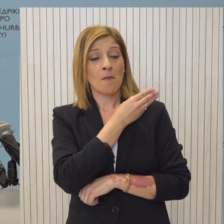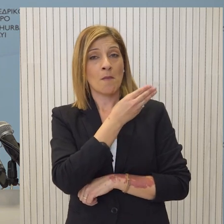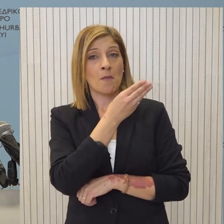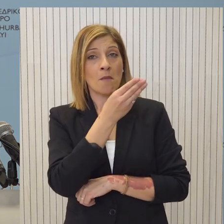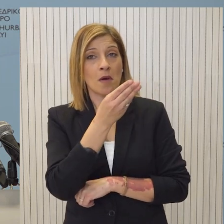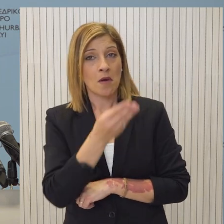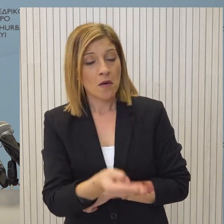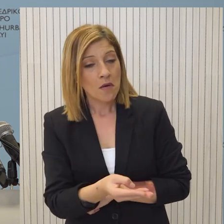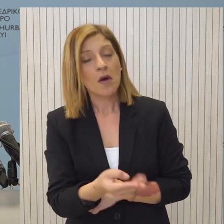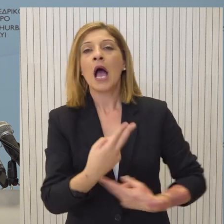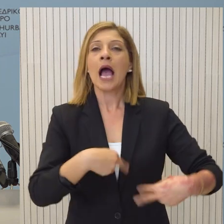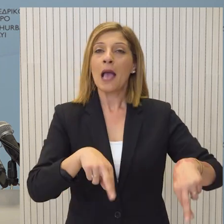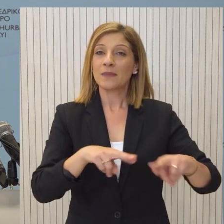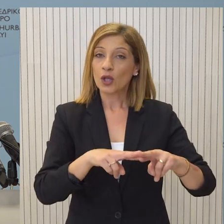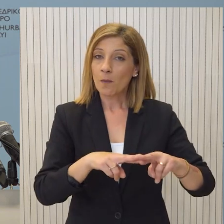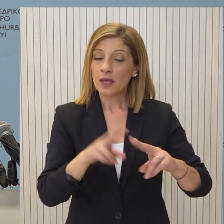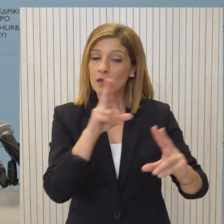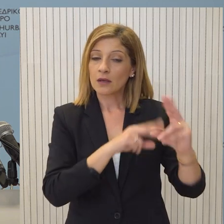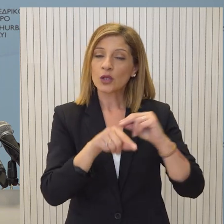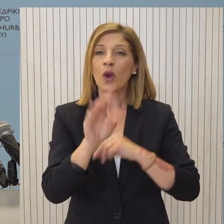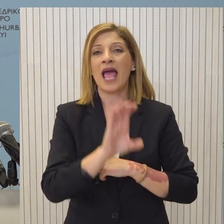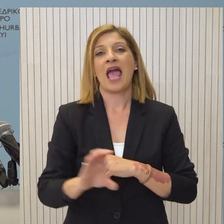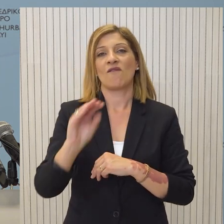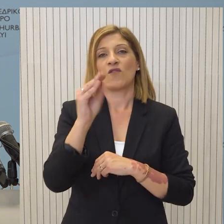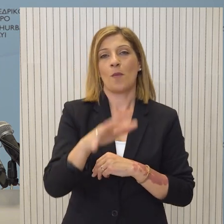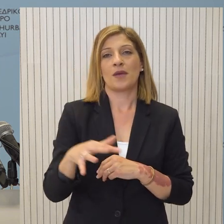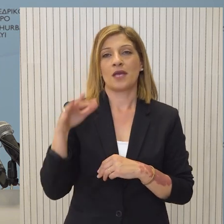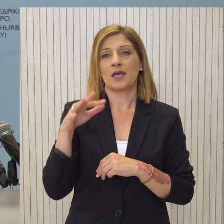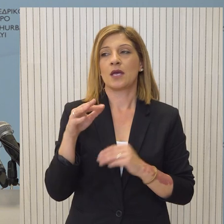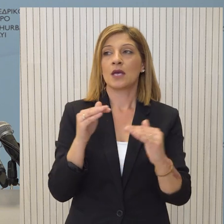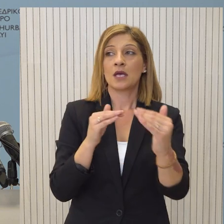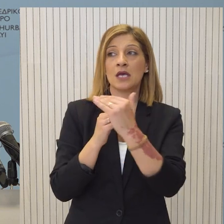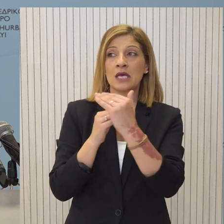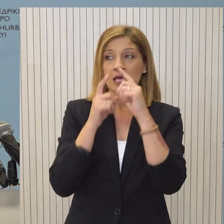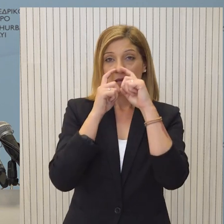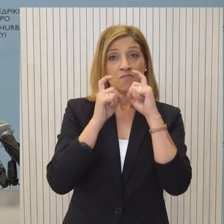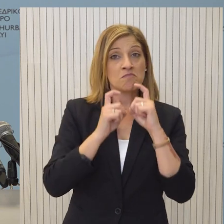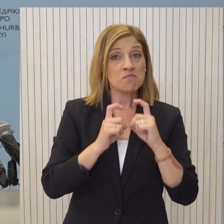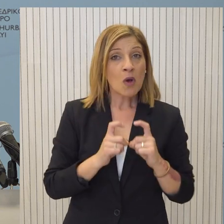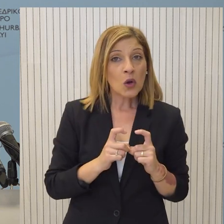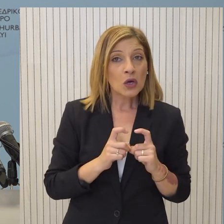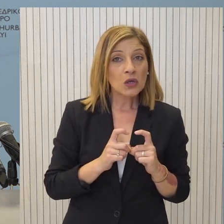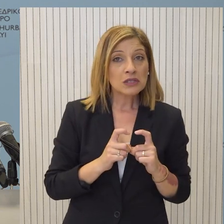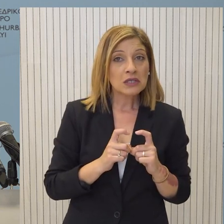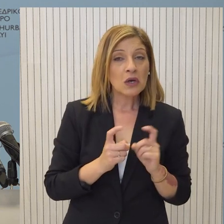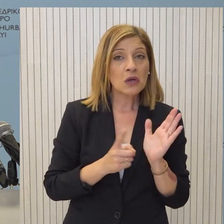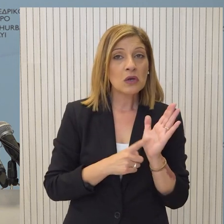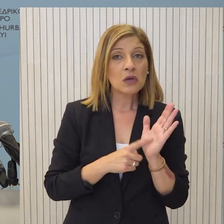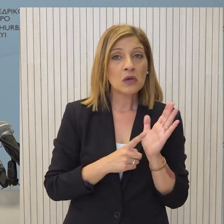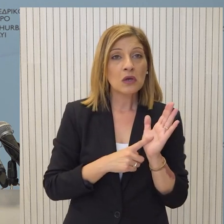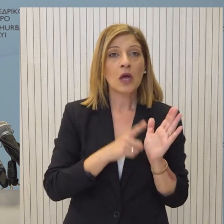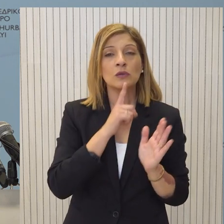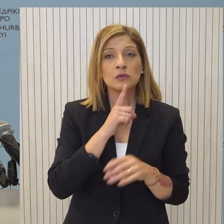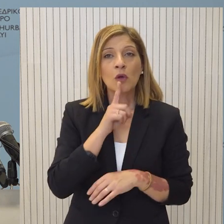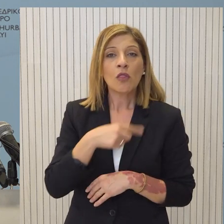Έχει διεξαχθεί σε επίπεδο Επιτροπής και τώρα συνεχίζεται σε επίπεδο Ευρωπαϊκού Κοινοβουλίου. Θα είναι υποκριωτικό το υπερισχύ της ευρωπαϊκής εμβουσιακής. Όπως ισχύει,